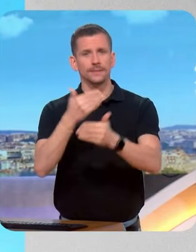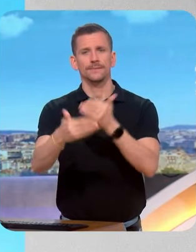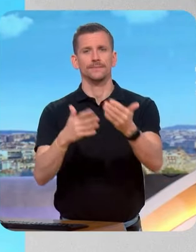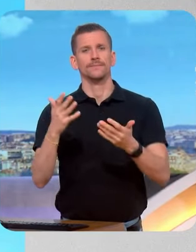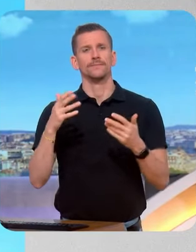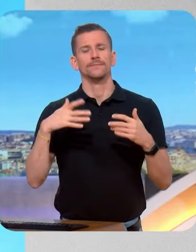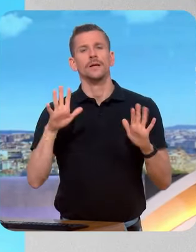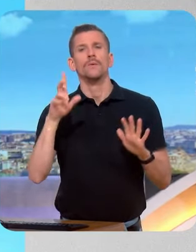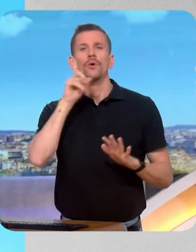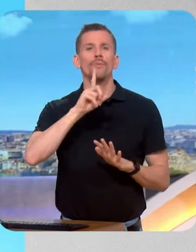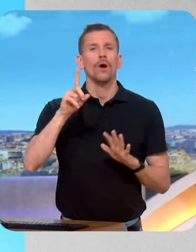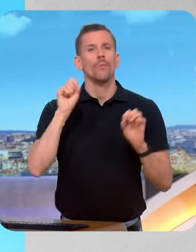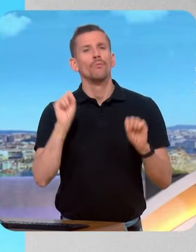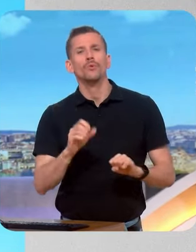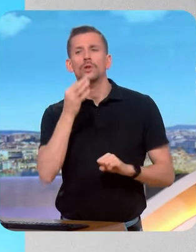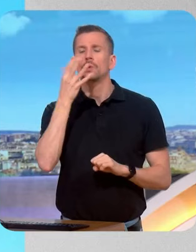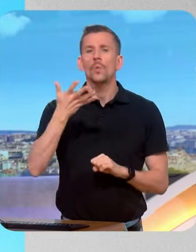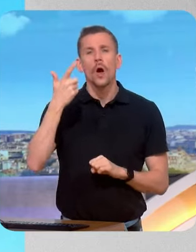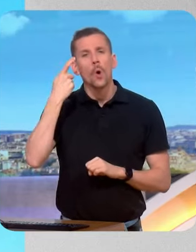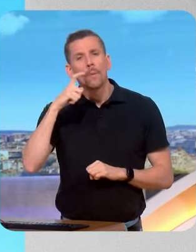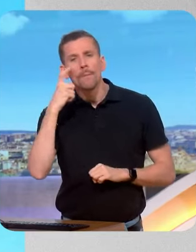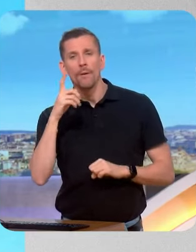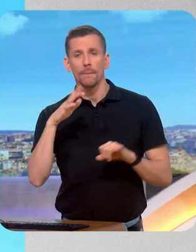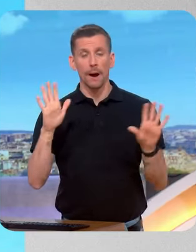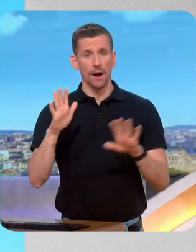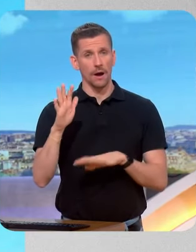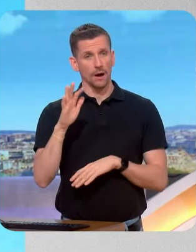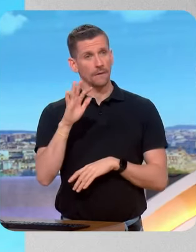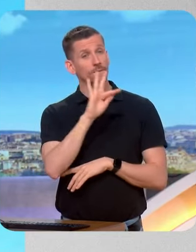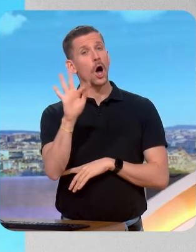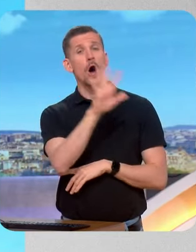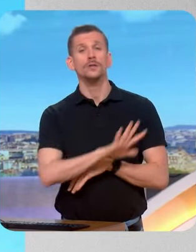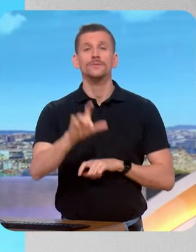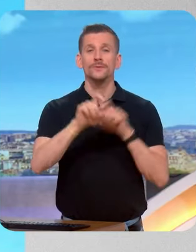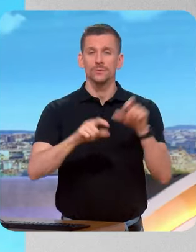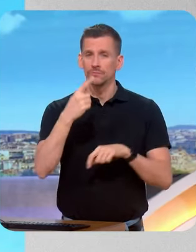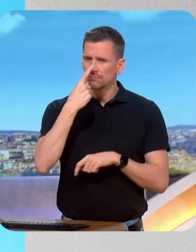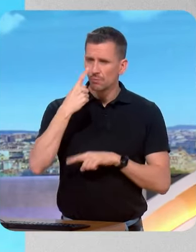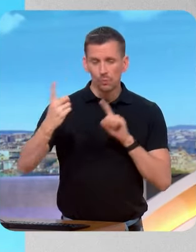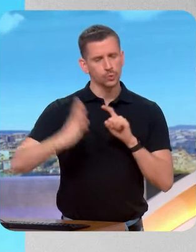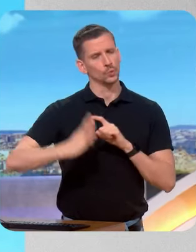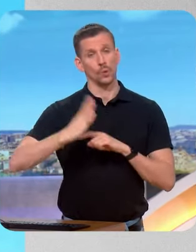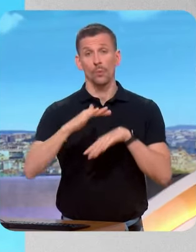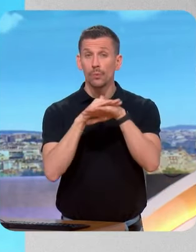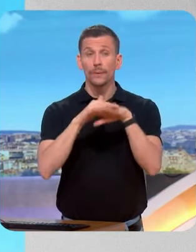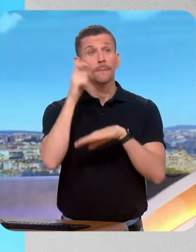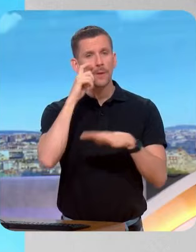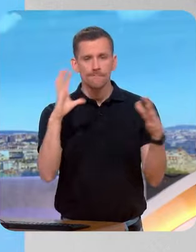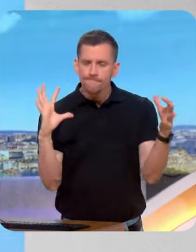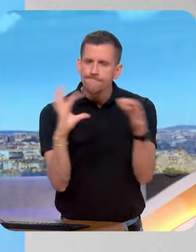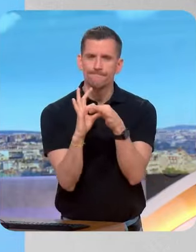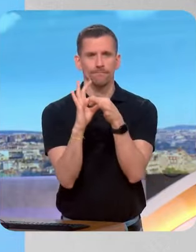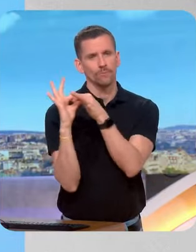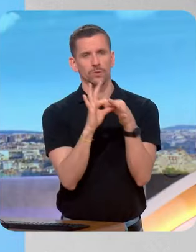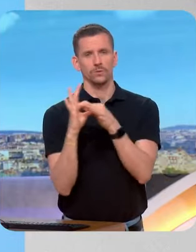formuler ce qu'au fond toutes les Françaises et tous les Français pensent. On a besoin de réconciliation dans ce pays. On a besoin de faire baisser la pression.